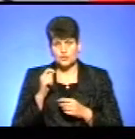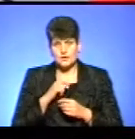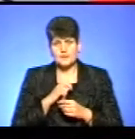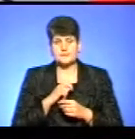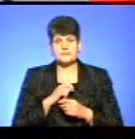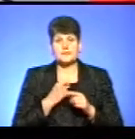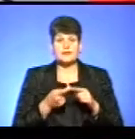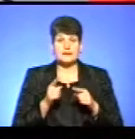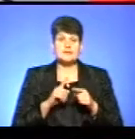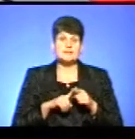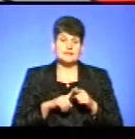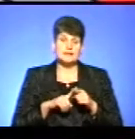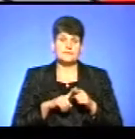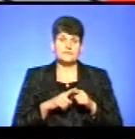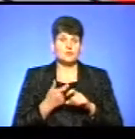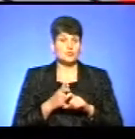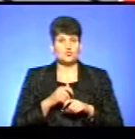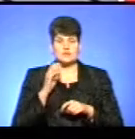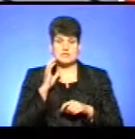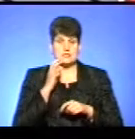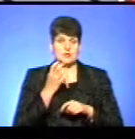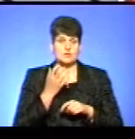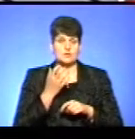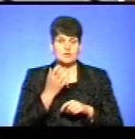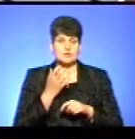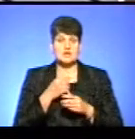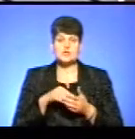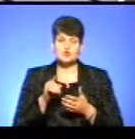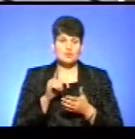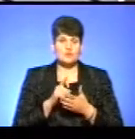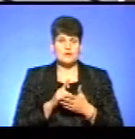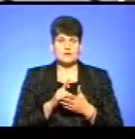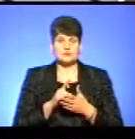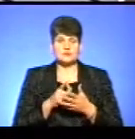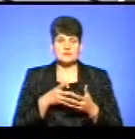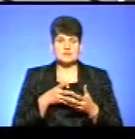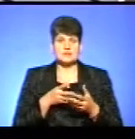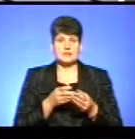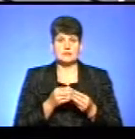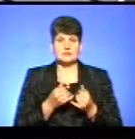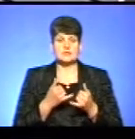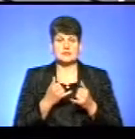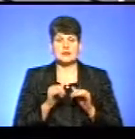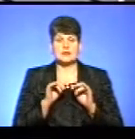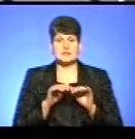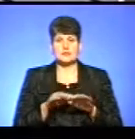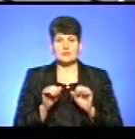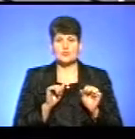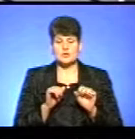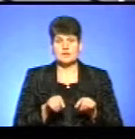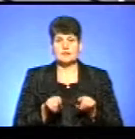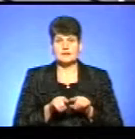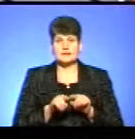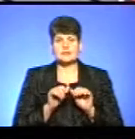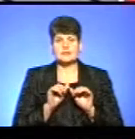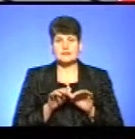І це, як на мене, дуже серйозний, знаєте, зобов'язуючий стимул, як для дій уряду, але точно так само і для